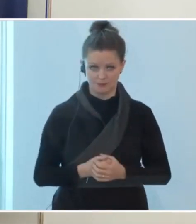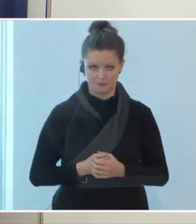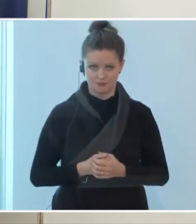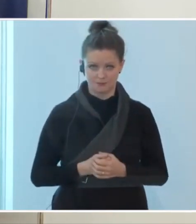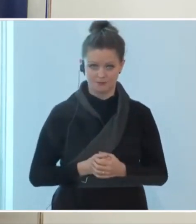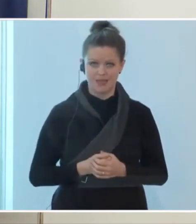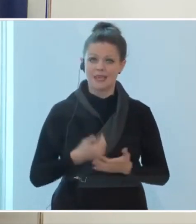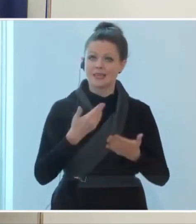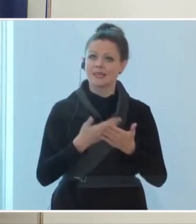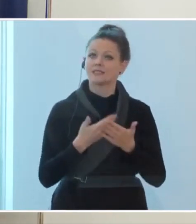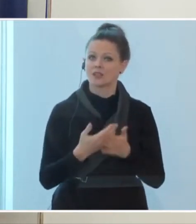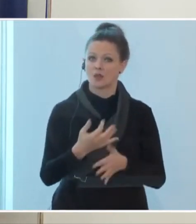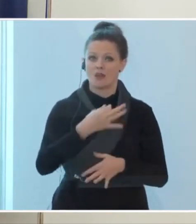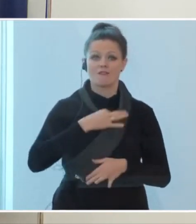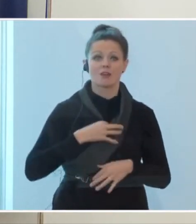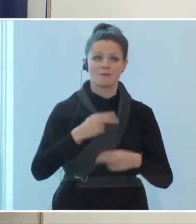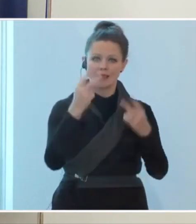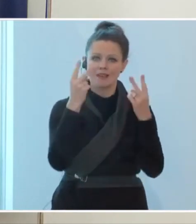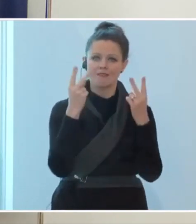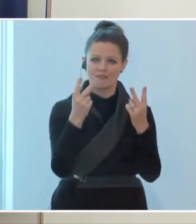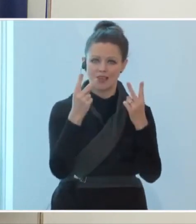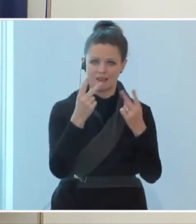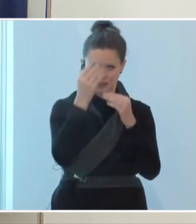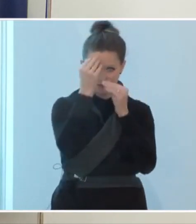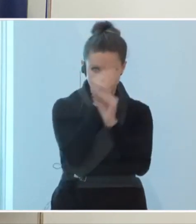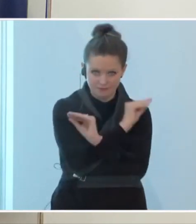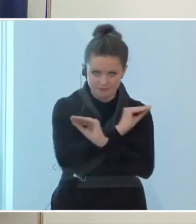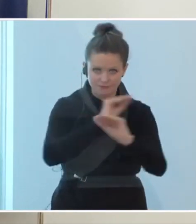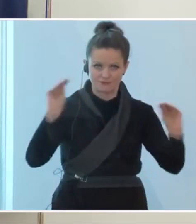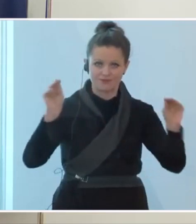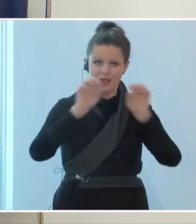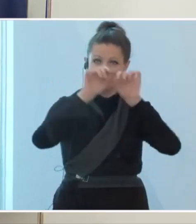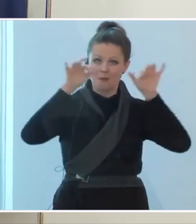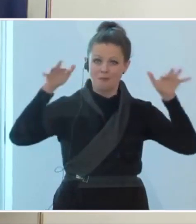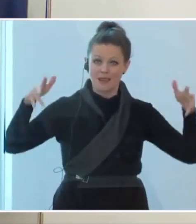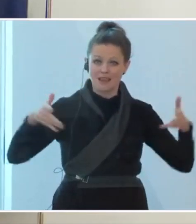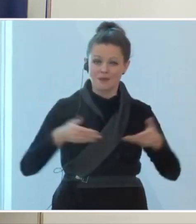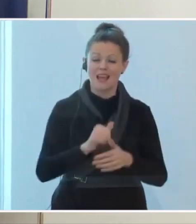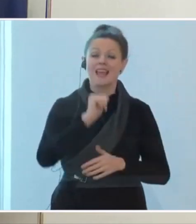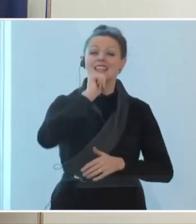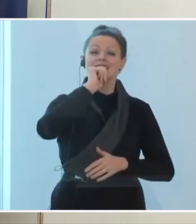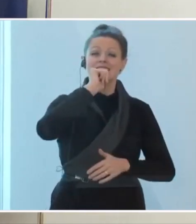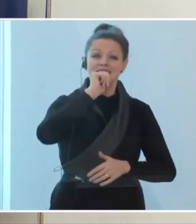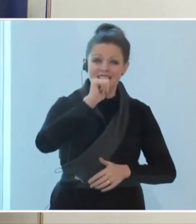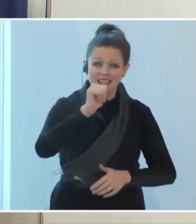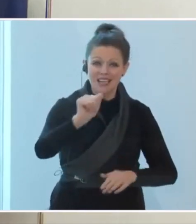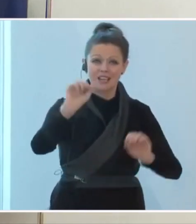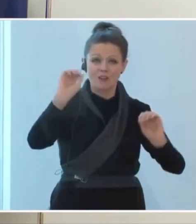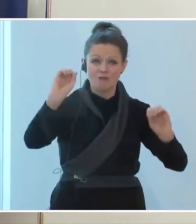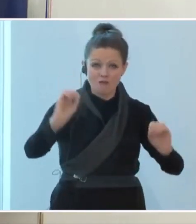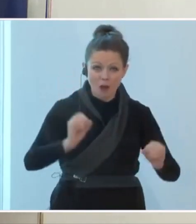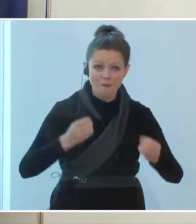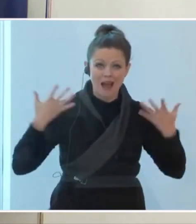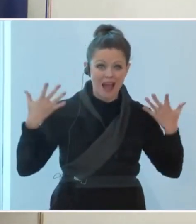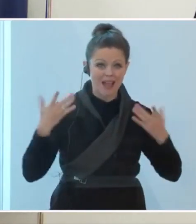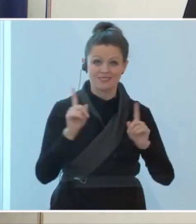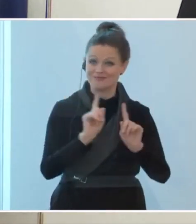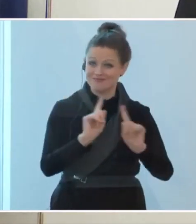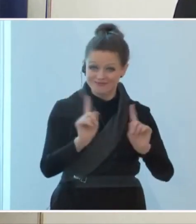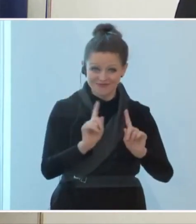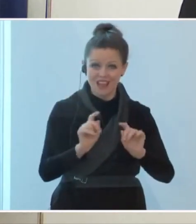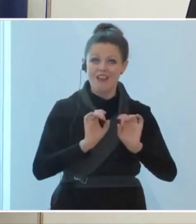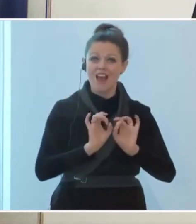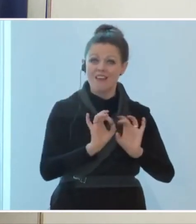scheint es mir wichtig zu sein, zu betonen, die Pandemie ist nicht vorbei. Das Virus ist nach wie vor